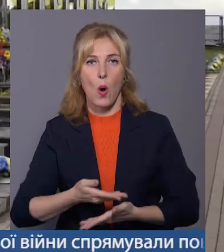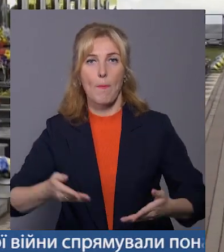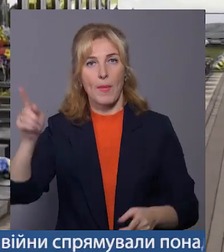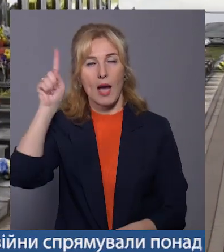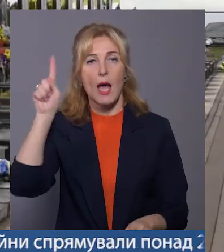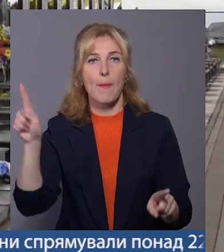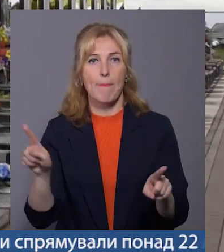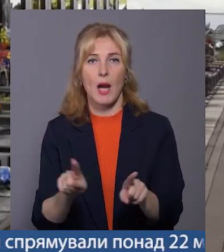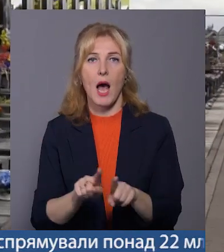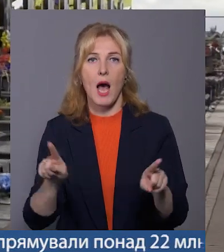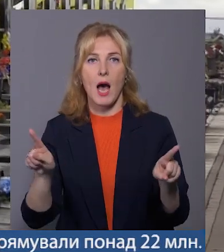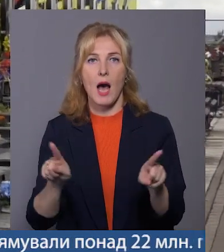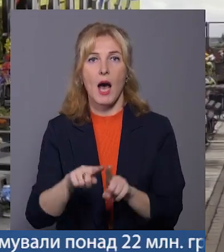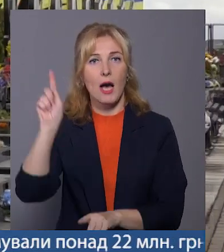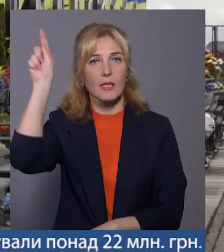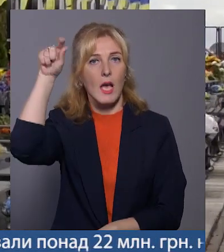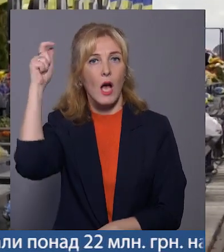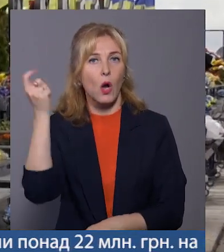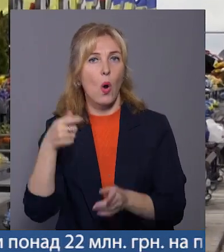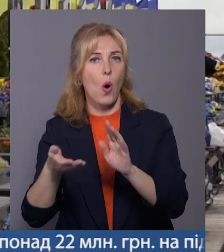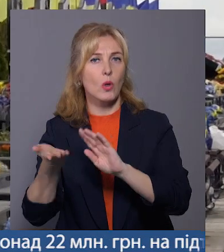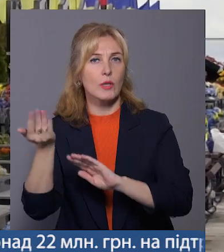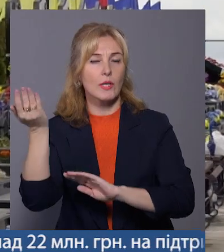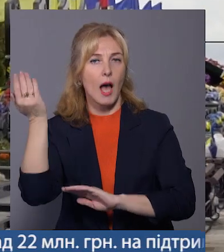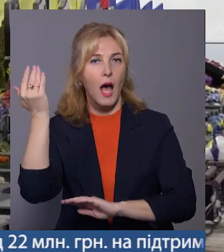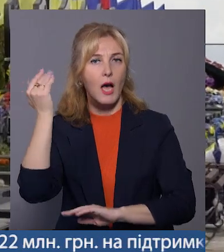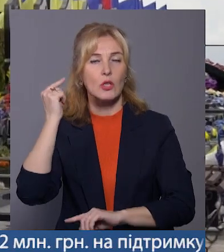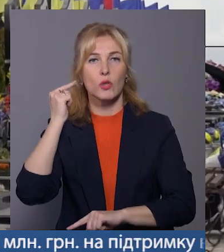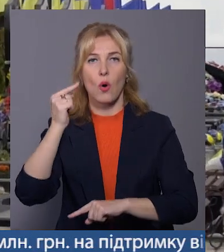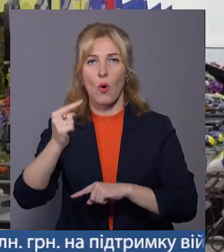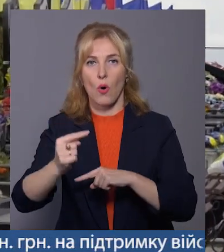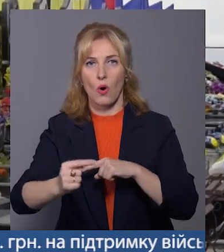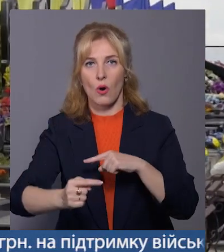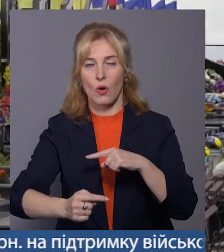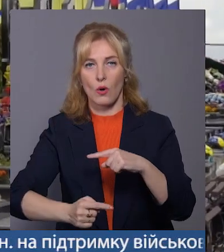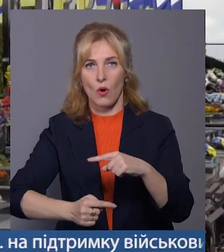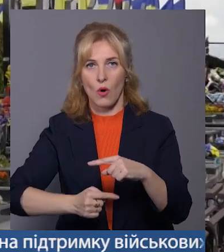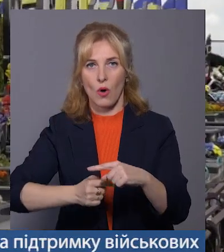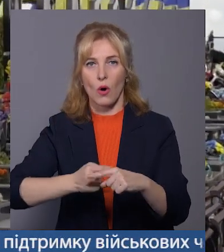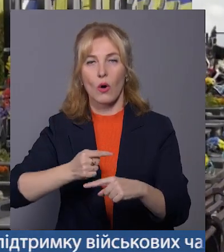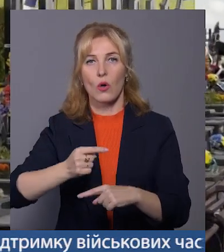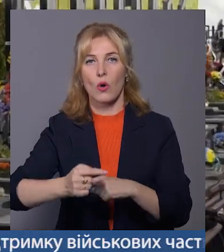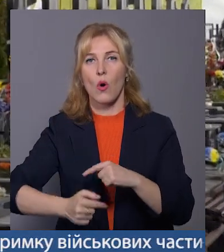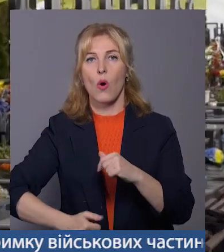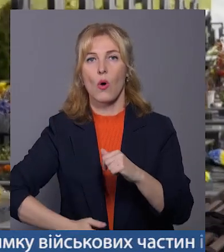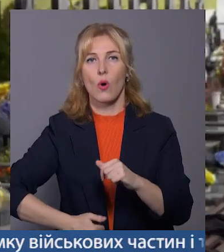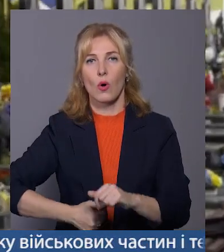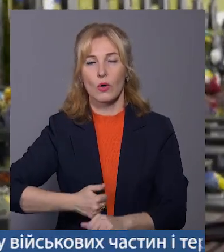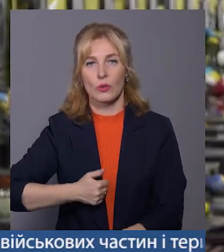ми, братья, хозаць, хозаць,